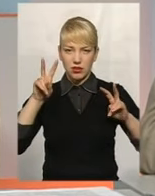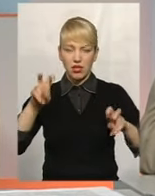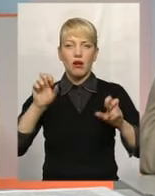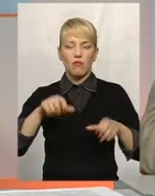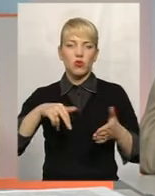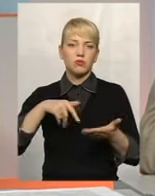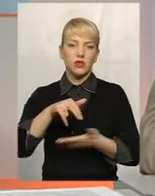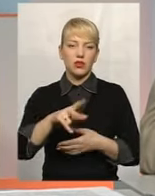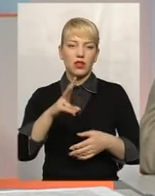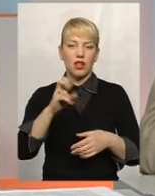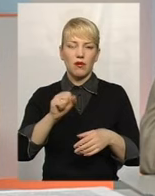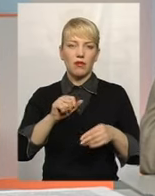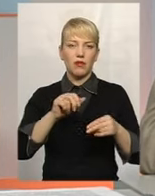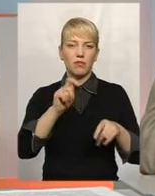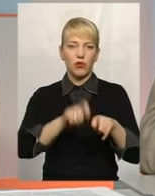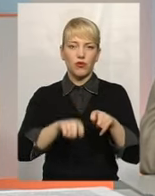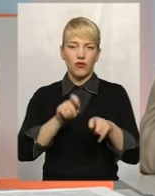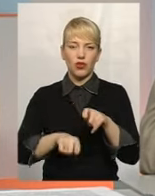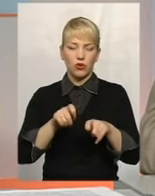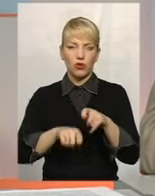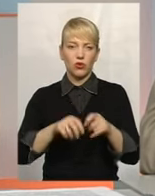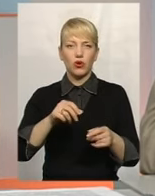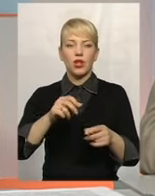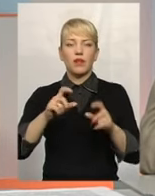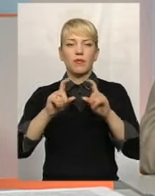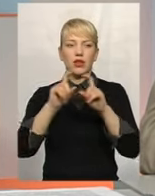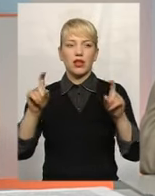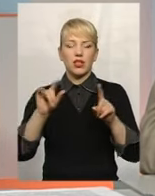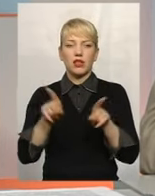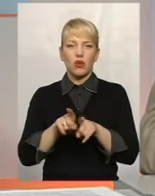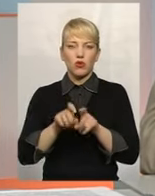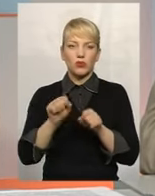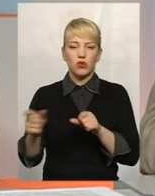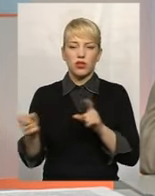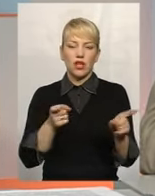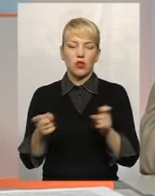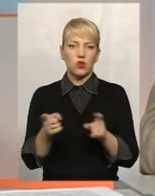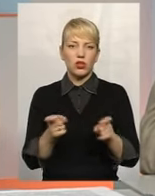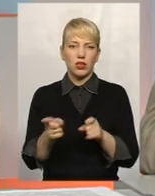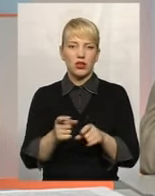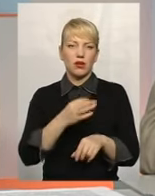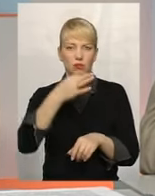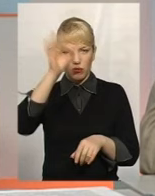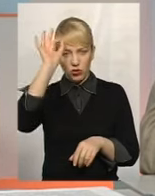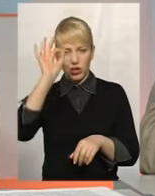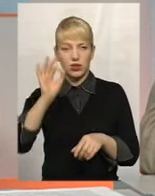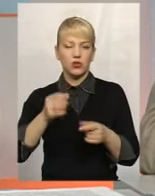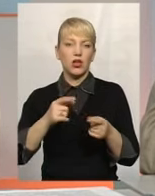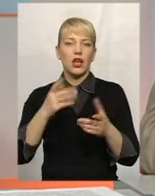потреби, тим більше, можуть залучати ще й посадових осіб інших органів, в тому числі і правоохоронні органи, якщо є інформація про те, що